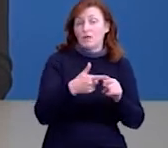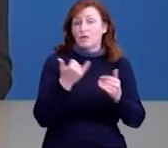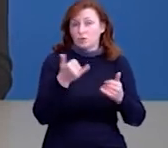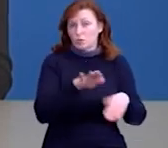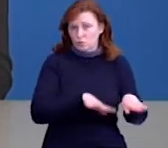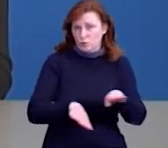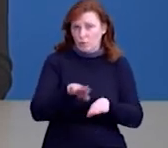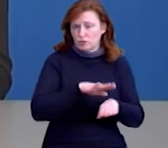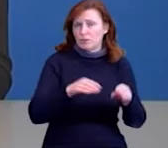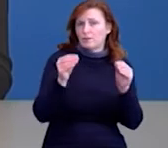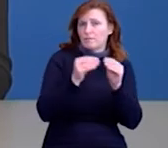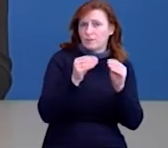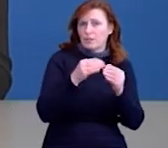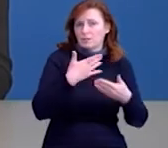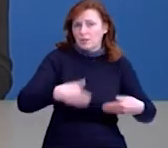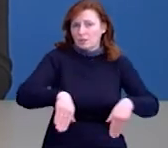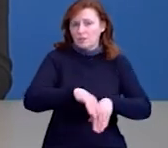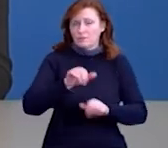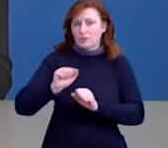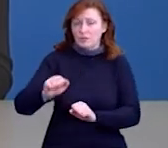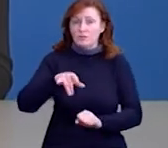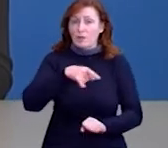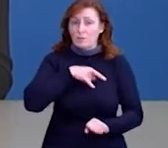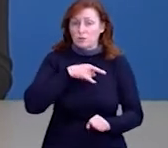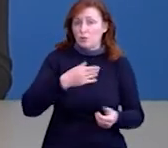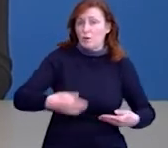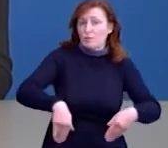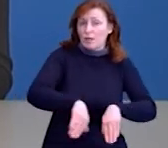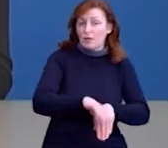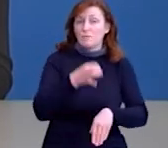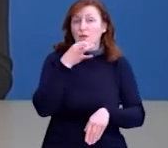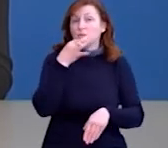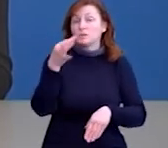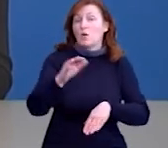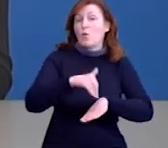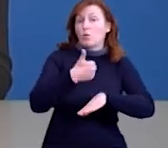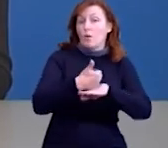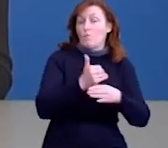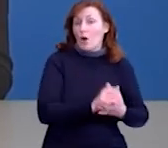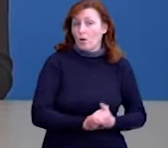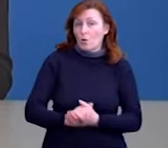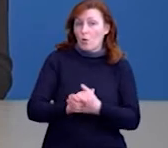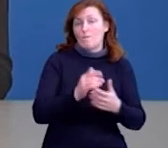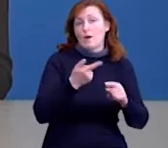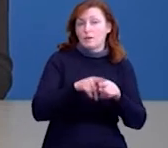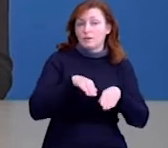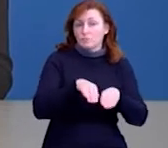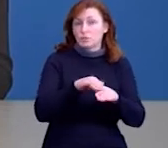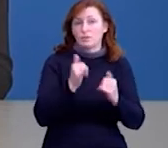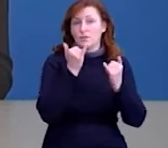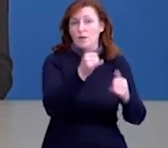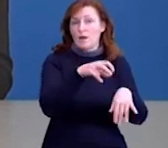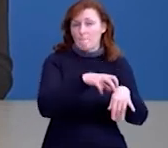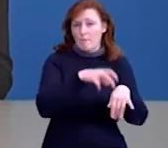Нині пошили десяток захисних костюмів та 19 халатів. Як каже голова громади Наталія Халімон, шити засоби захисту для медиків